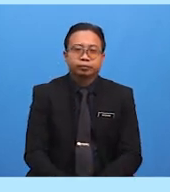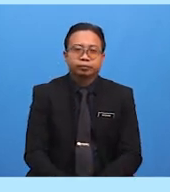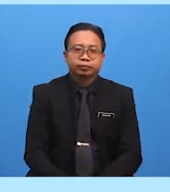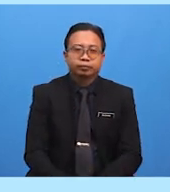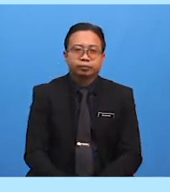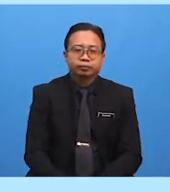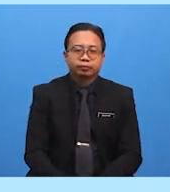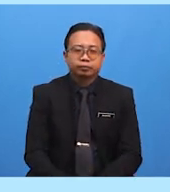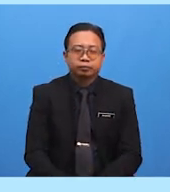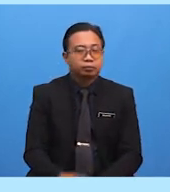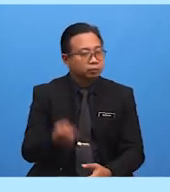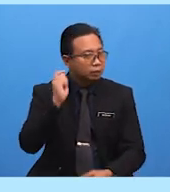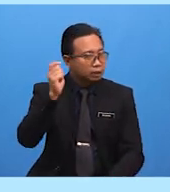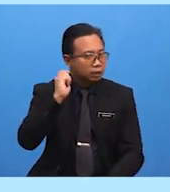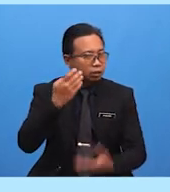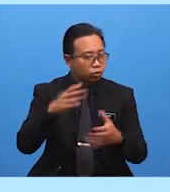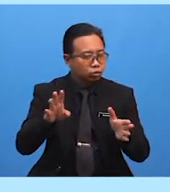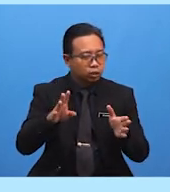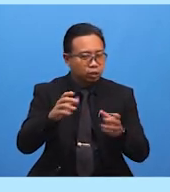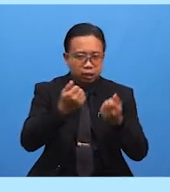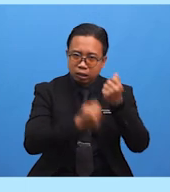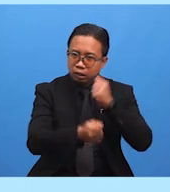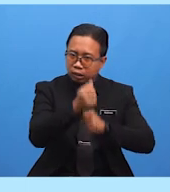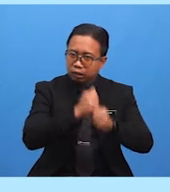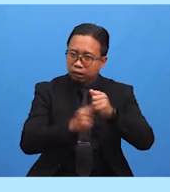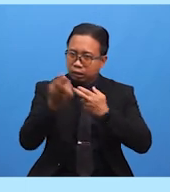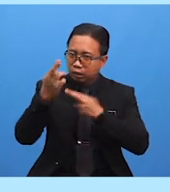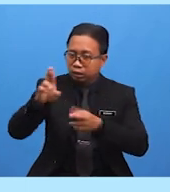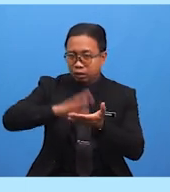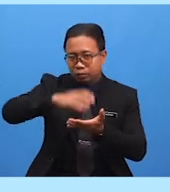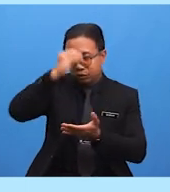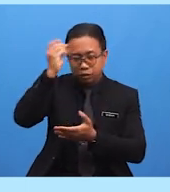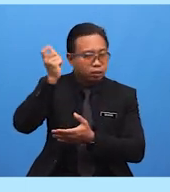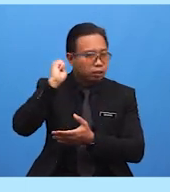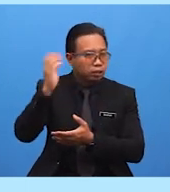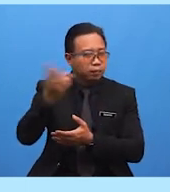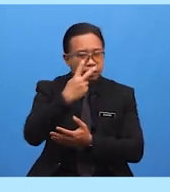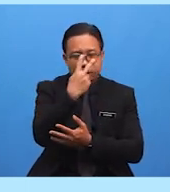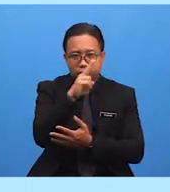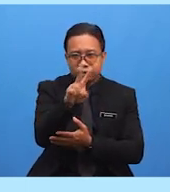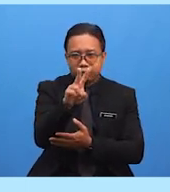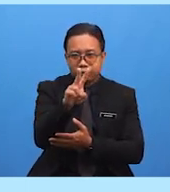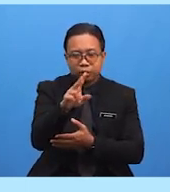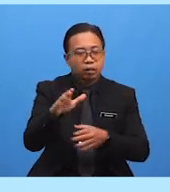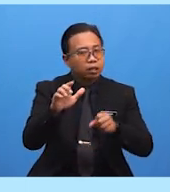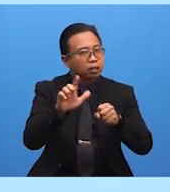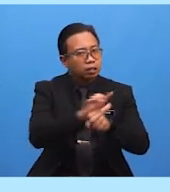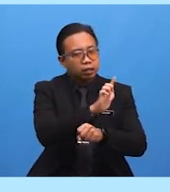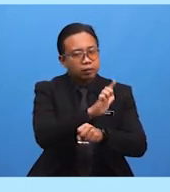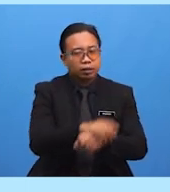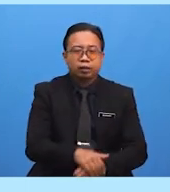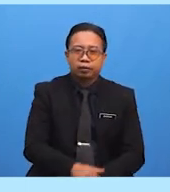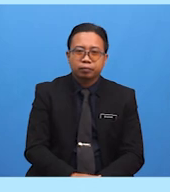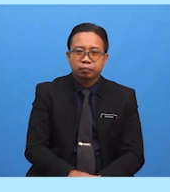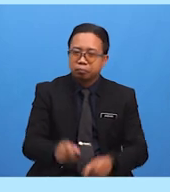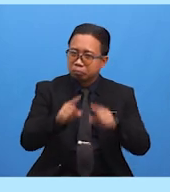Berdasarkan Adab Rehlah Yang Telah Kita Pelajari Tadi Mari Sama-sama Kita Lengkapkan